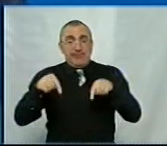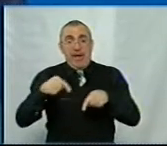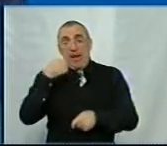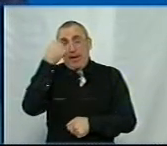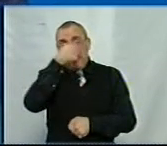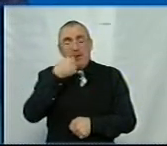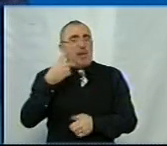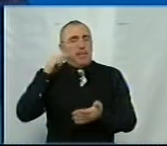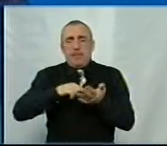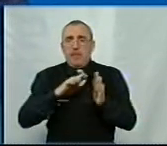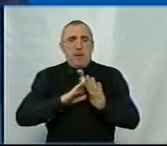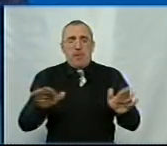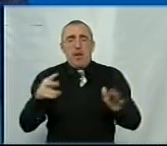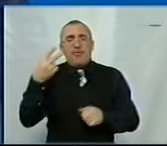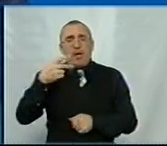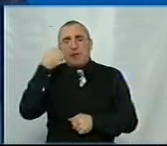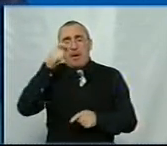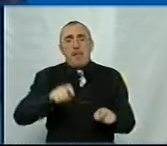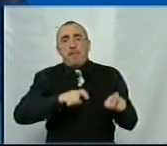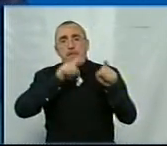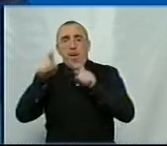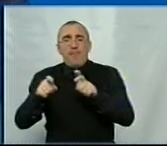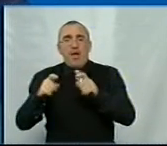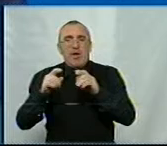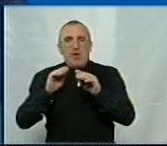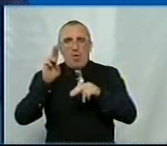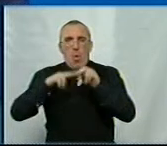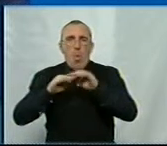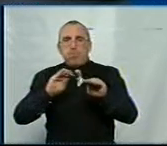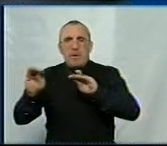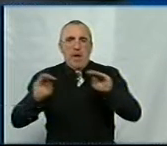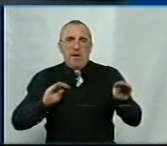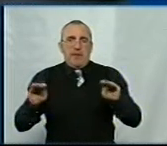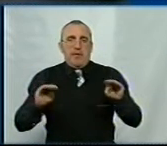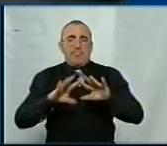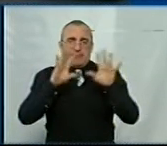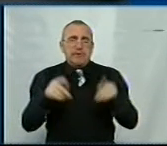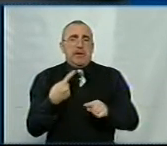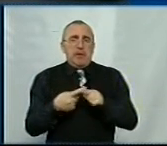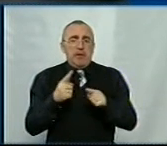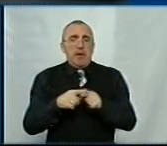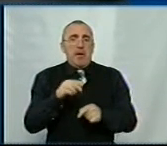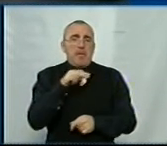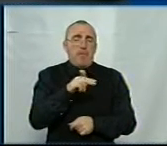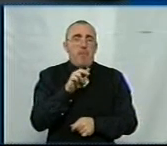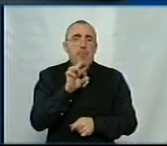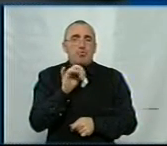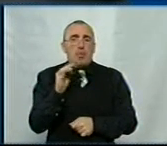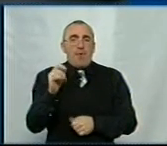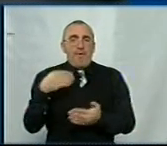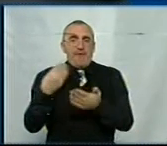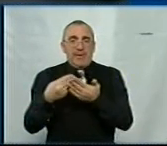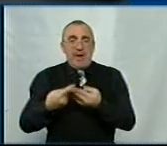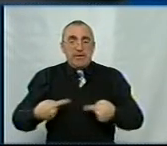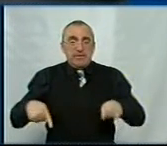ми не плануємо, на 20-й рік перехідних об'єктів. Все ж таки, пані Бачкова, начальниця фінансового